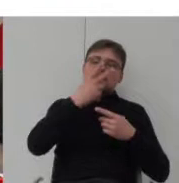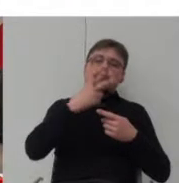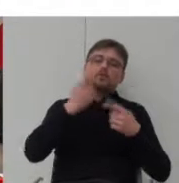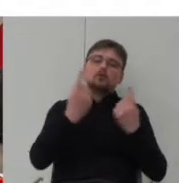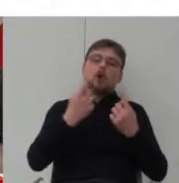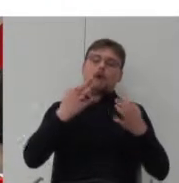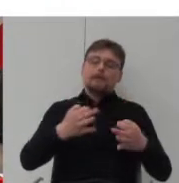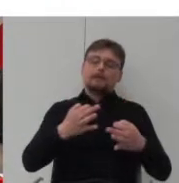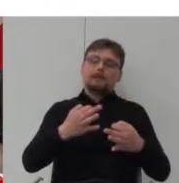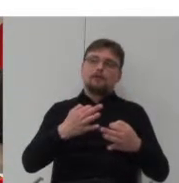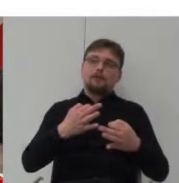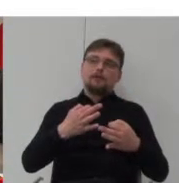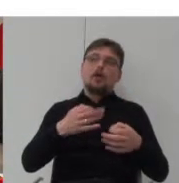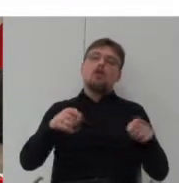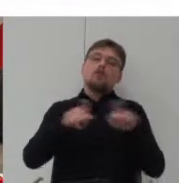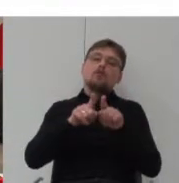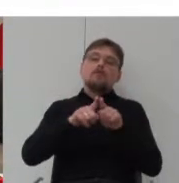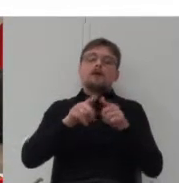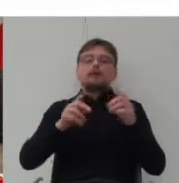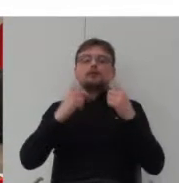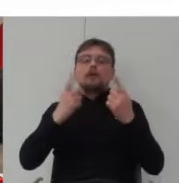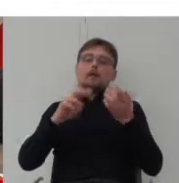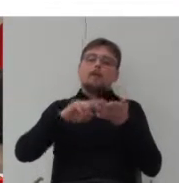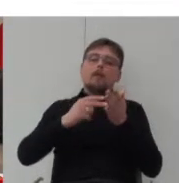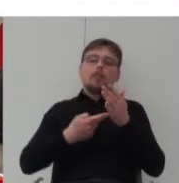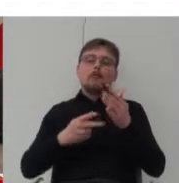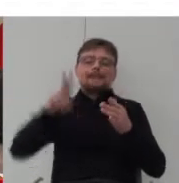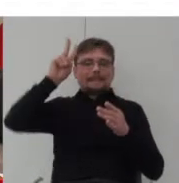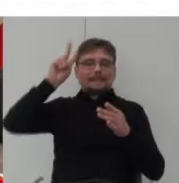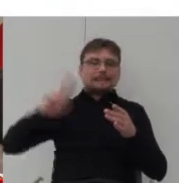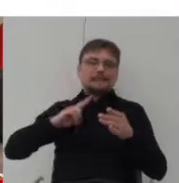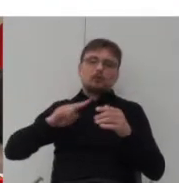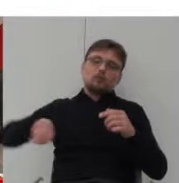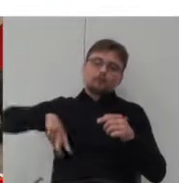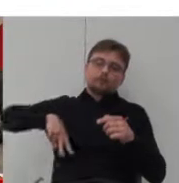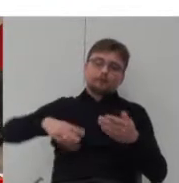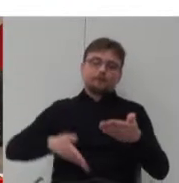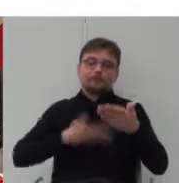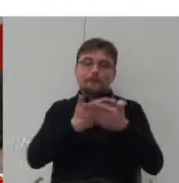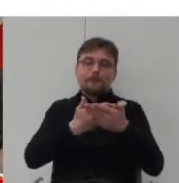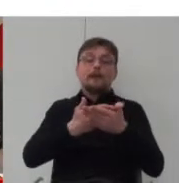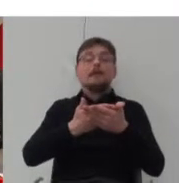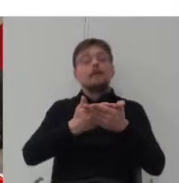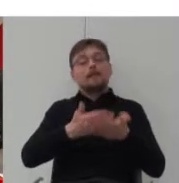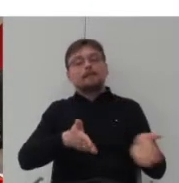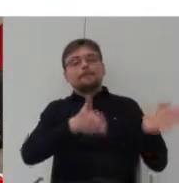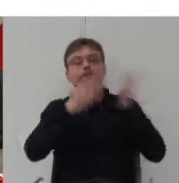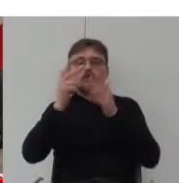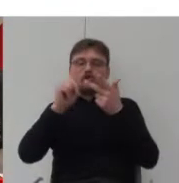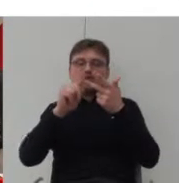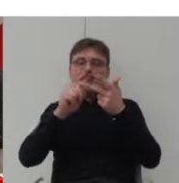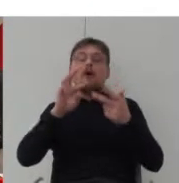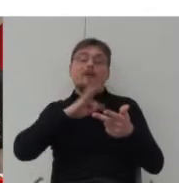Sytuację proponowaną przez miejscowy plan zagospodarowania i moją, może trochę ekstremalny sposób pokazano właśnie